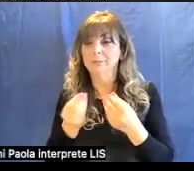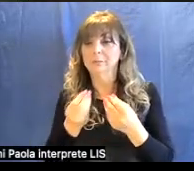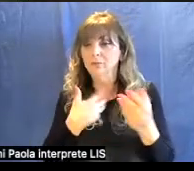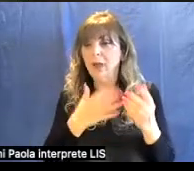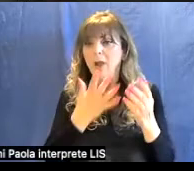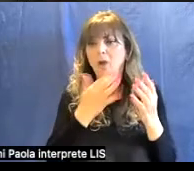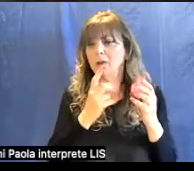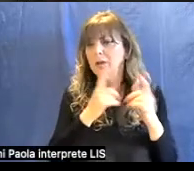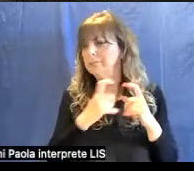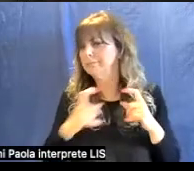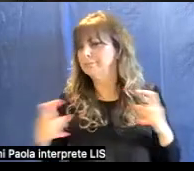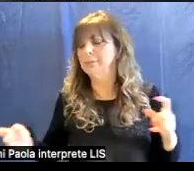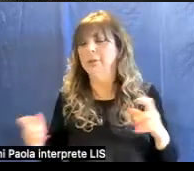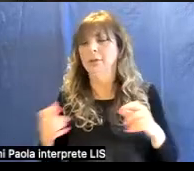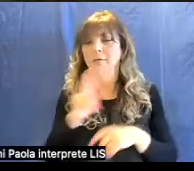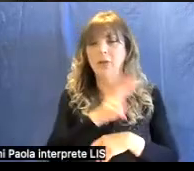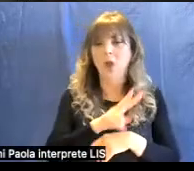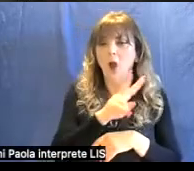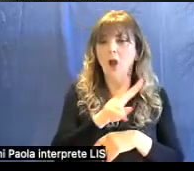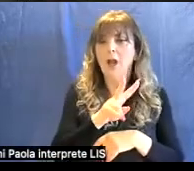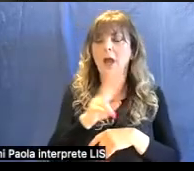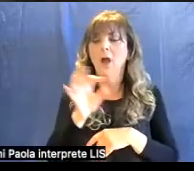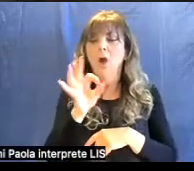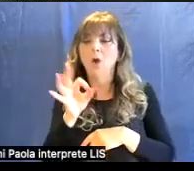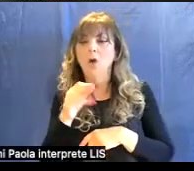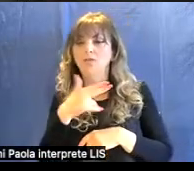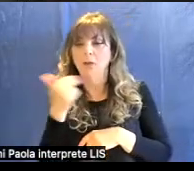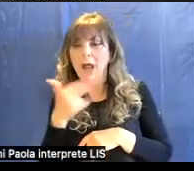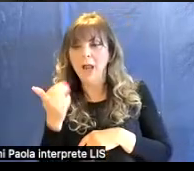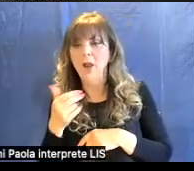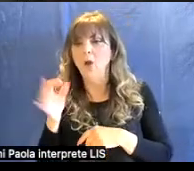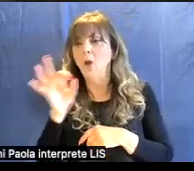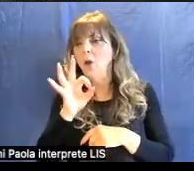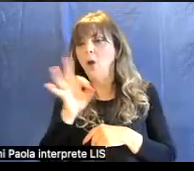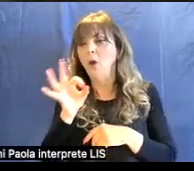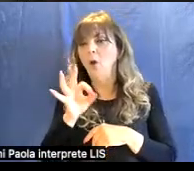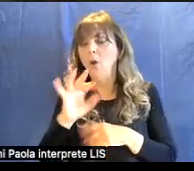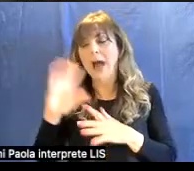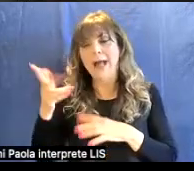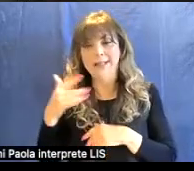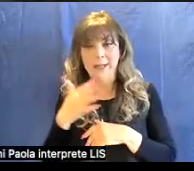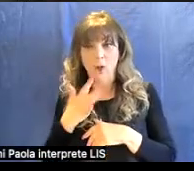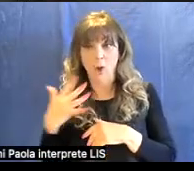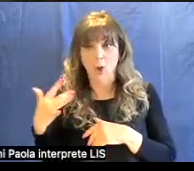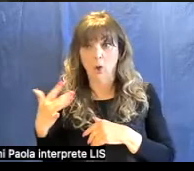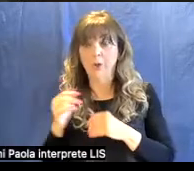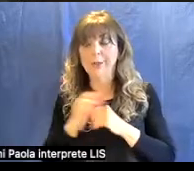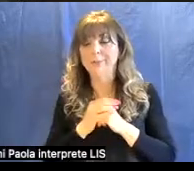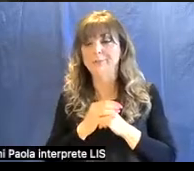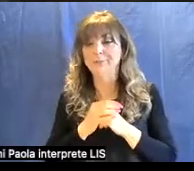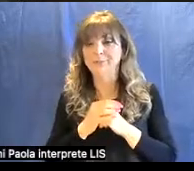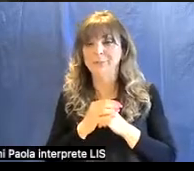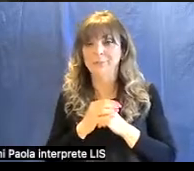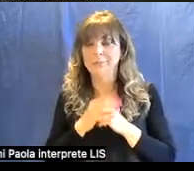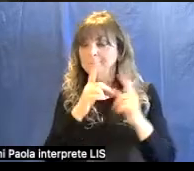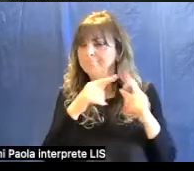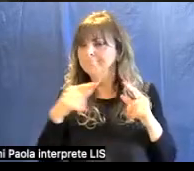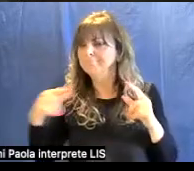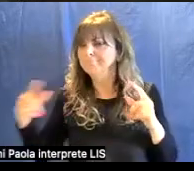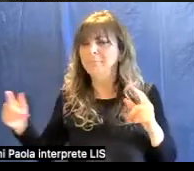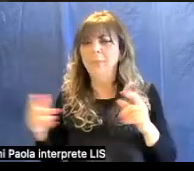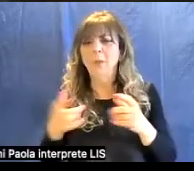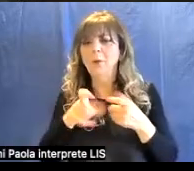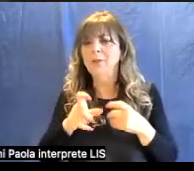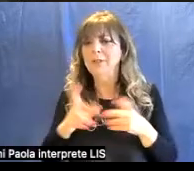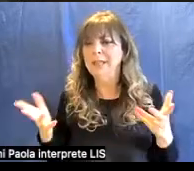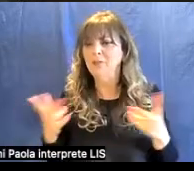diversi. Può essere viola, oppure può essere giallo, oppure di altri colori. Questi diversi aspetti del quarzo